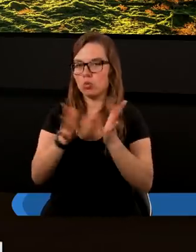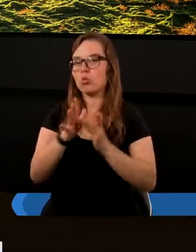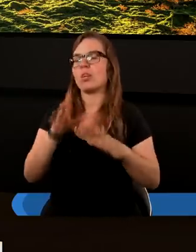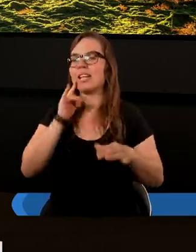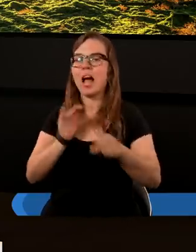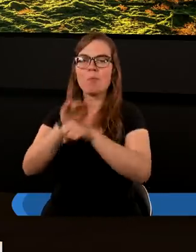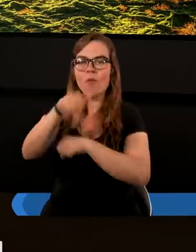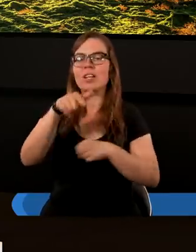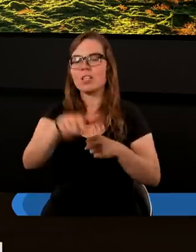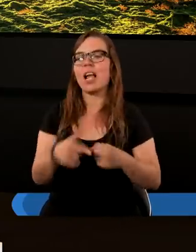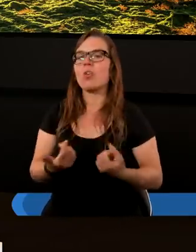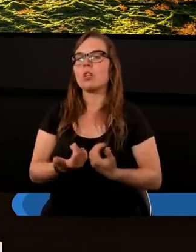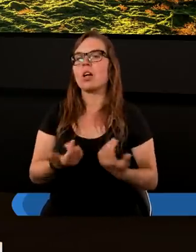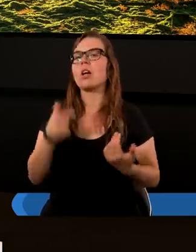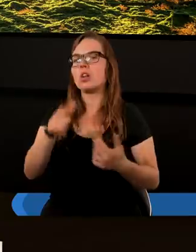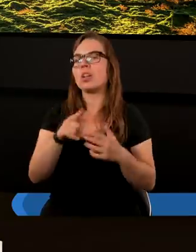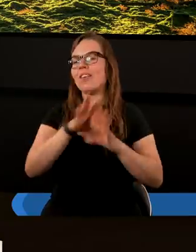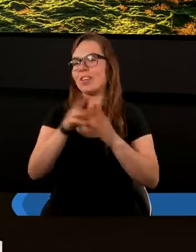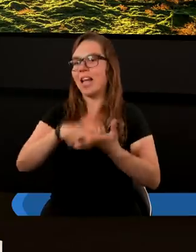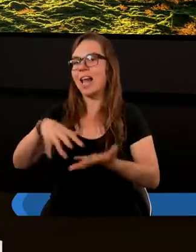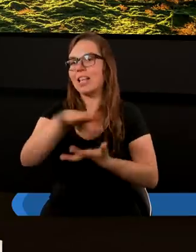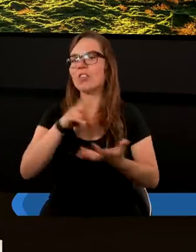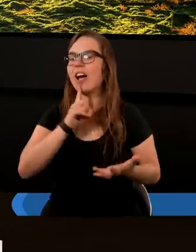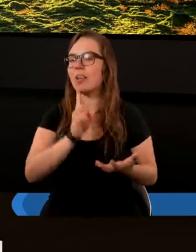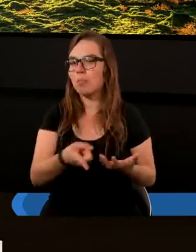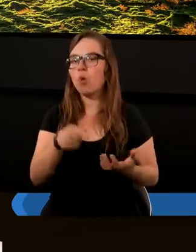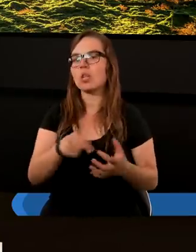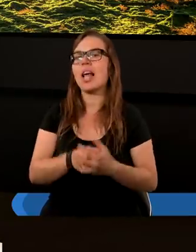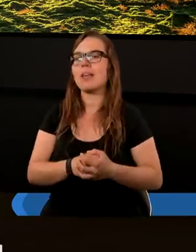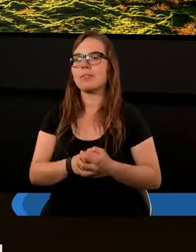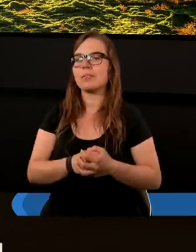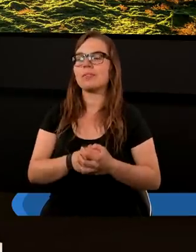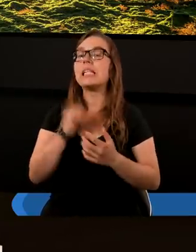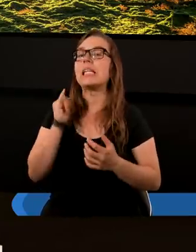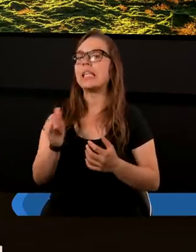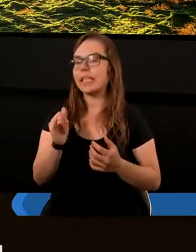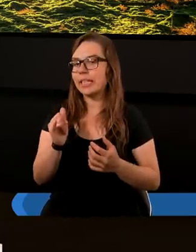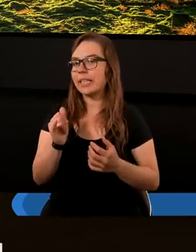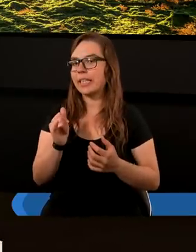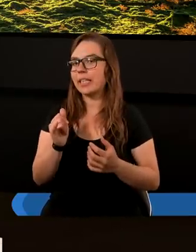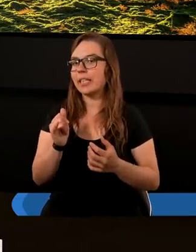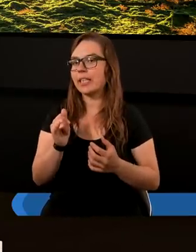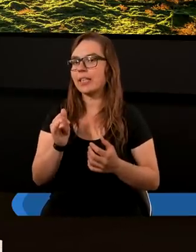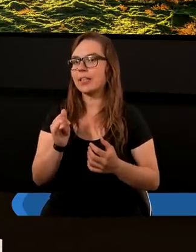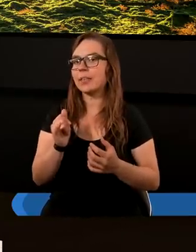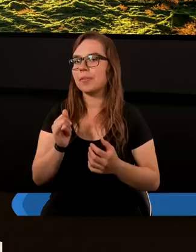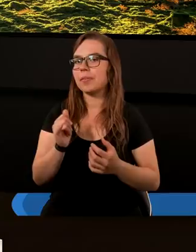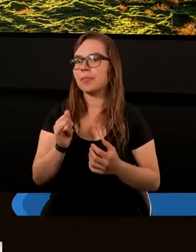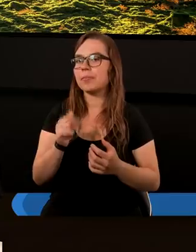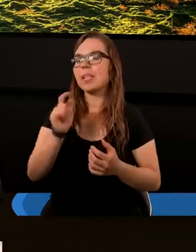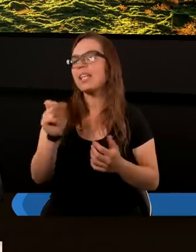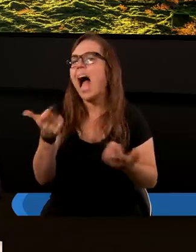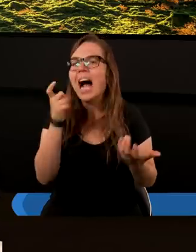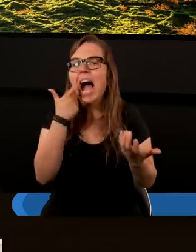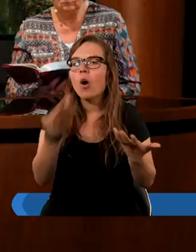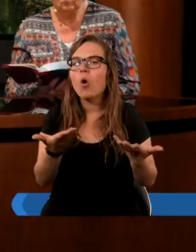zapowiedział, że go pośle na ten świat i on jaka